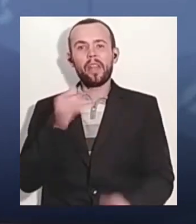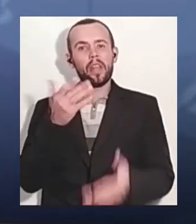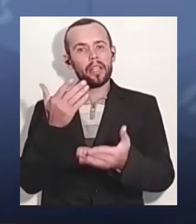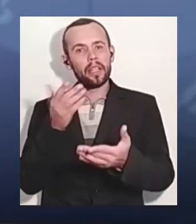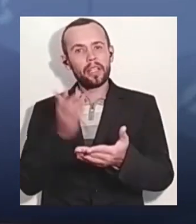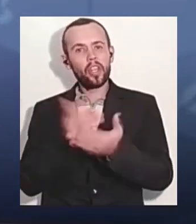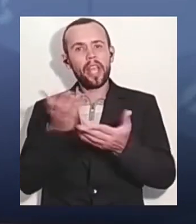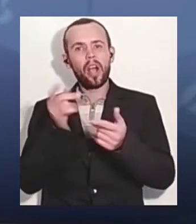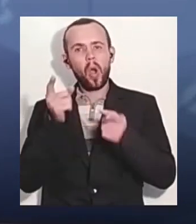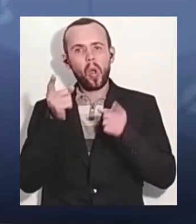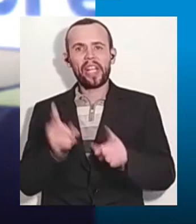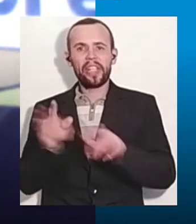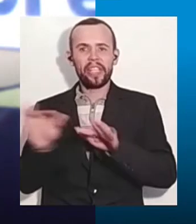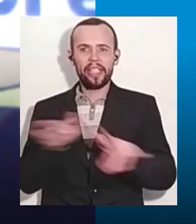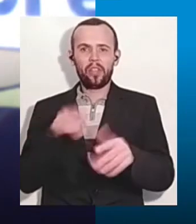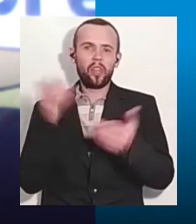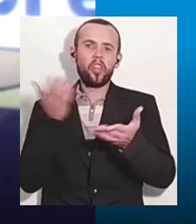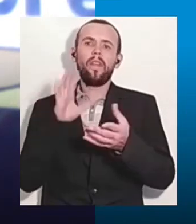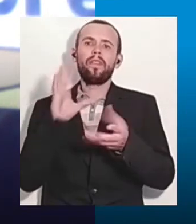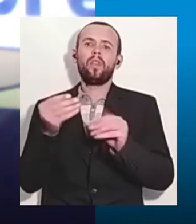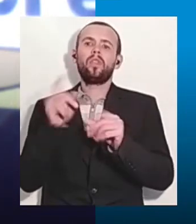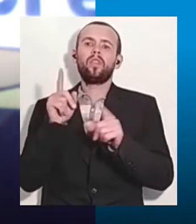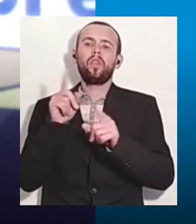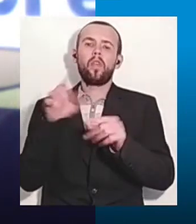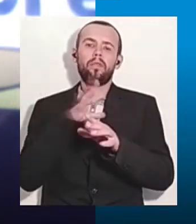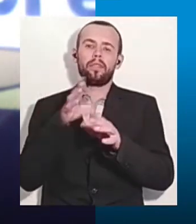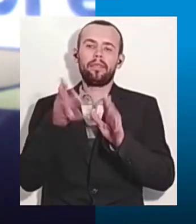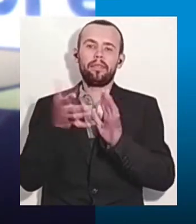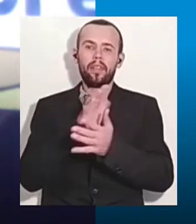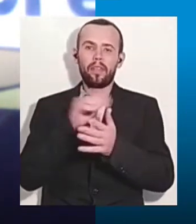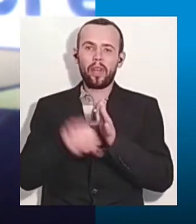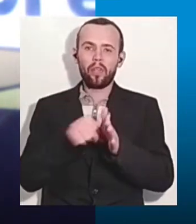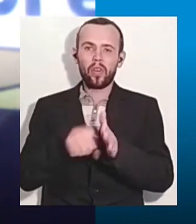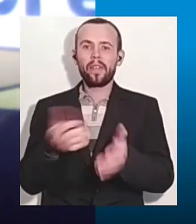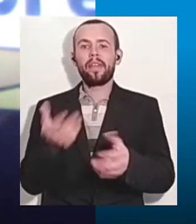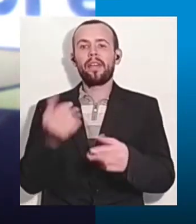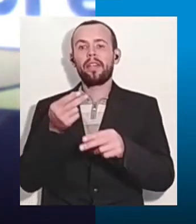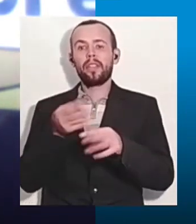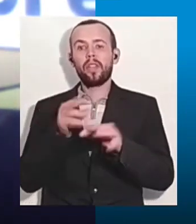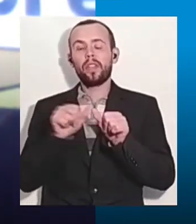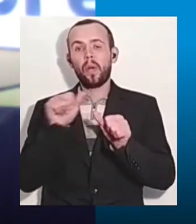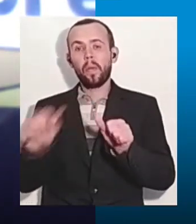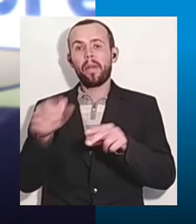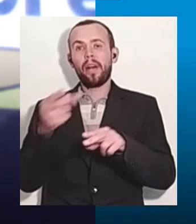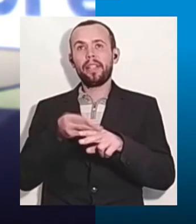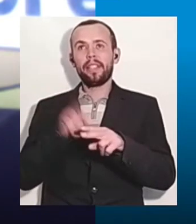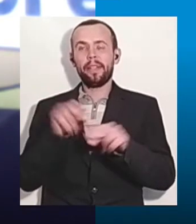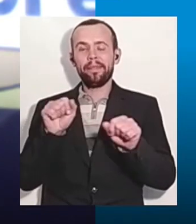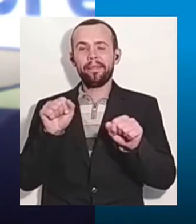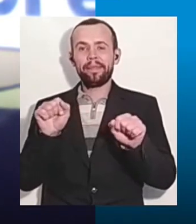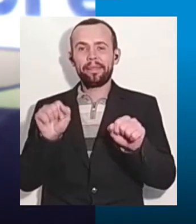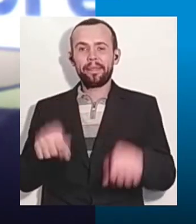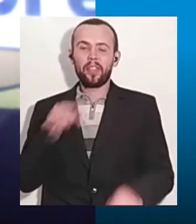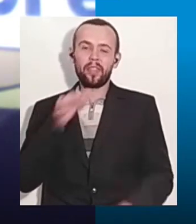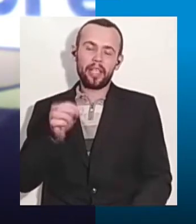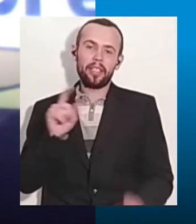COVID-19 серед ув'язнених? Ну, дивіться, ми маємо на сьогоднішній день офіційну статистику ЦОЗа. Вони кажуть,